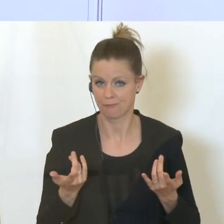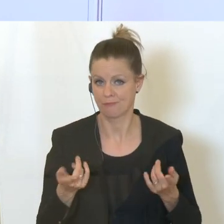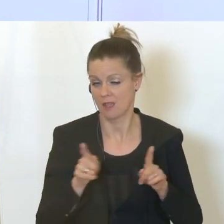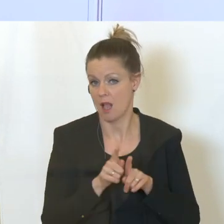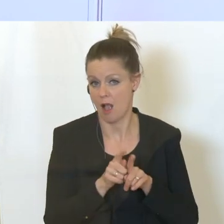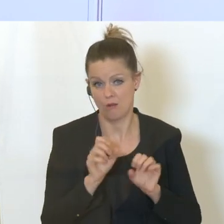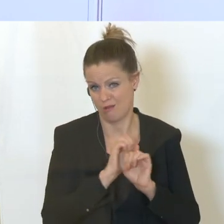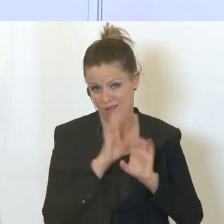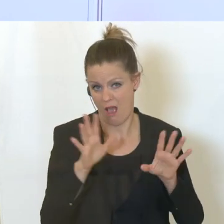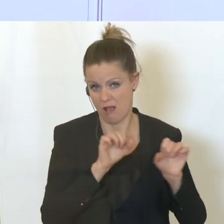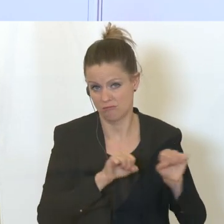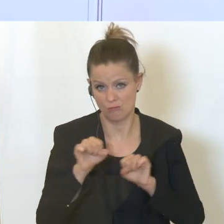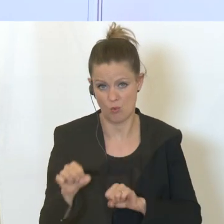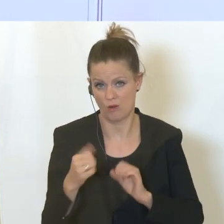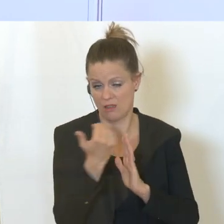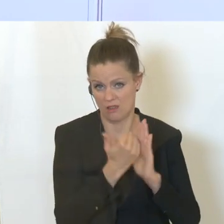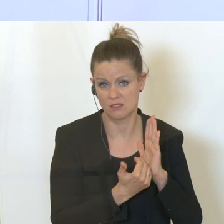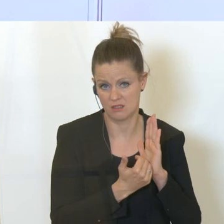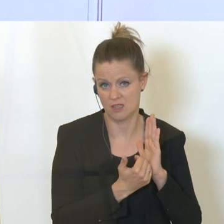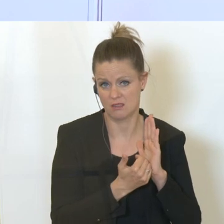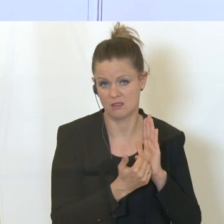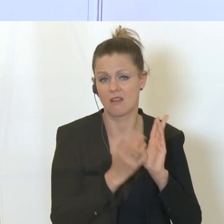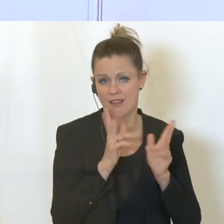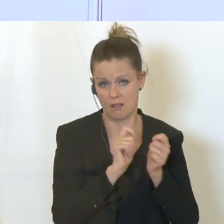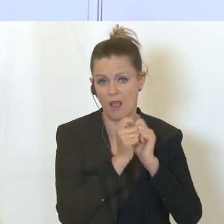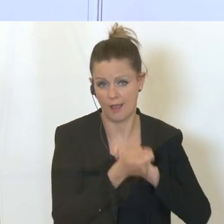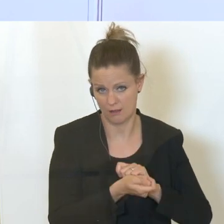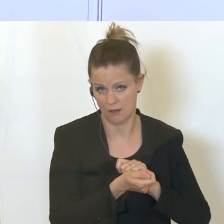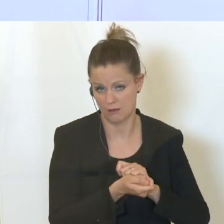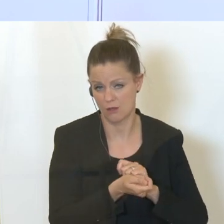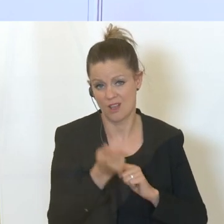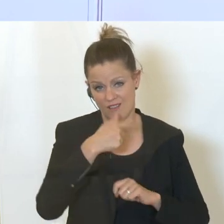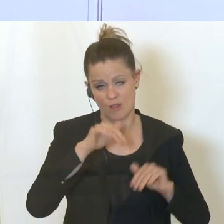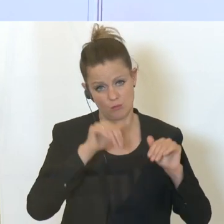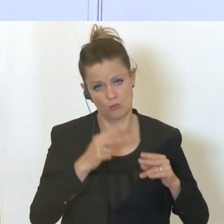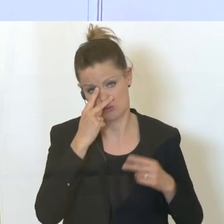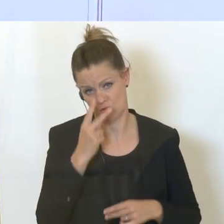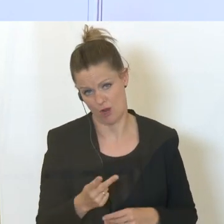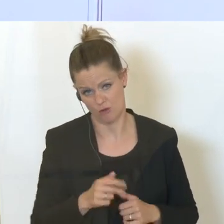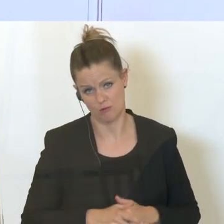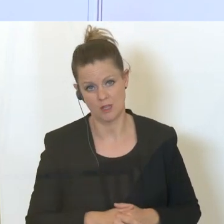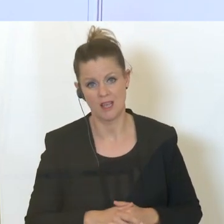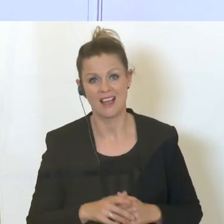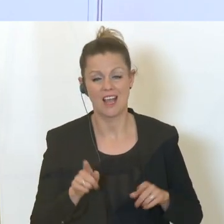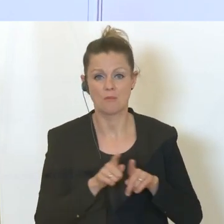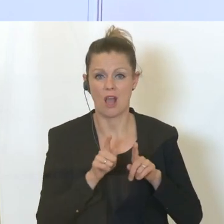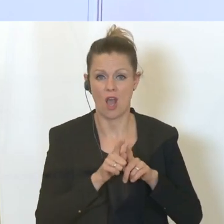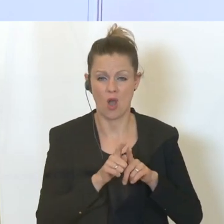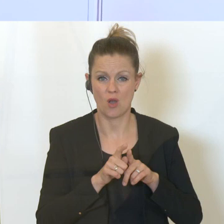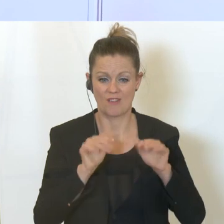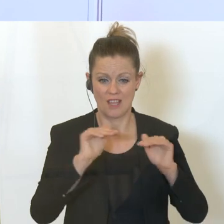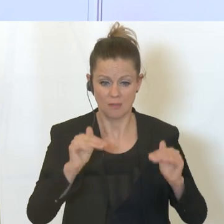die Möglichkeit, die Gesetze entsprechend zu ändern und das werden wir uns anschauen. Wir werden das aber auch auf einer Ebene darüber